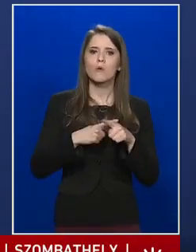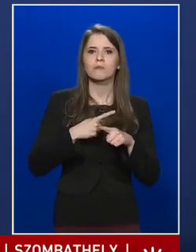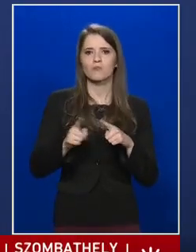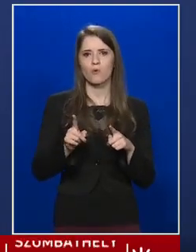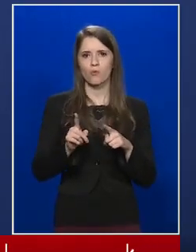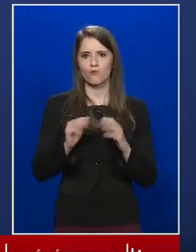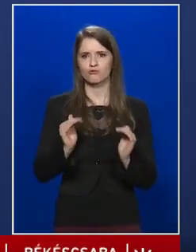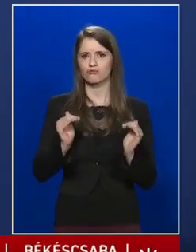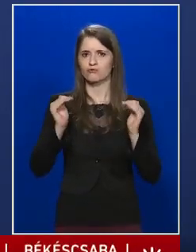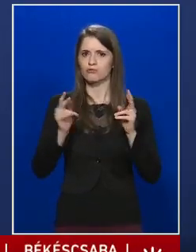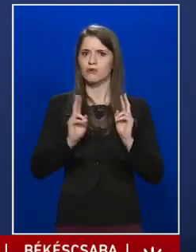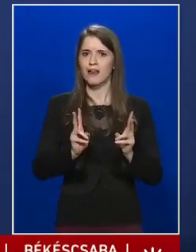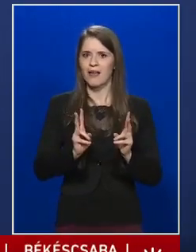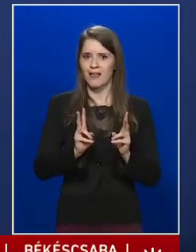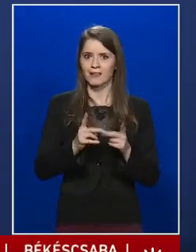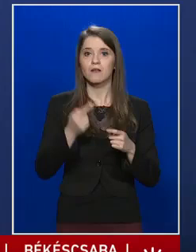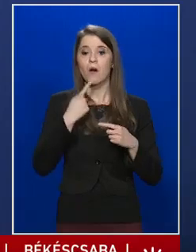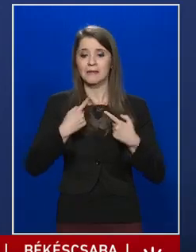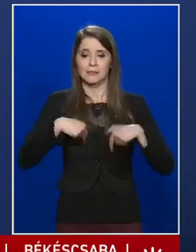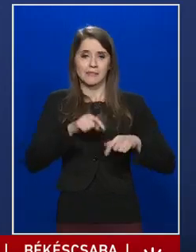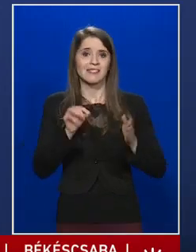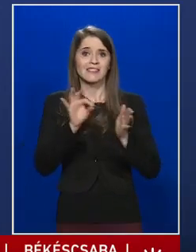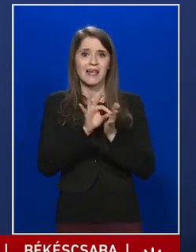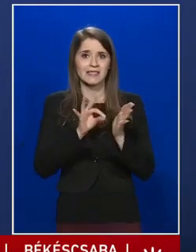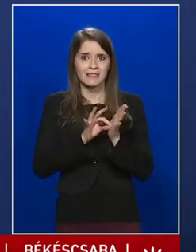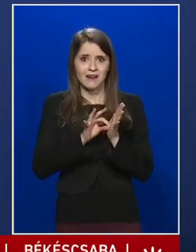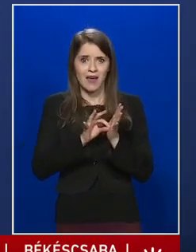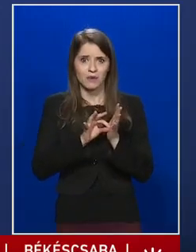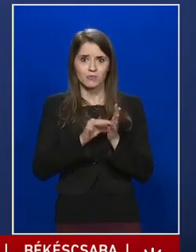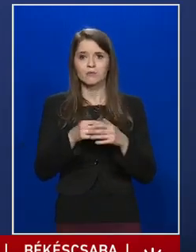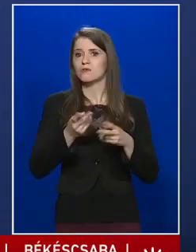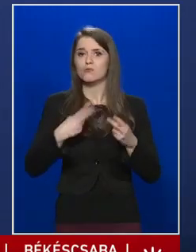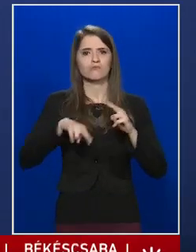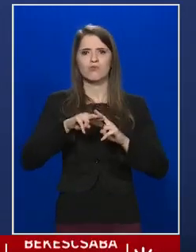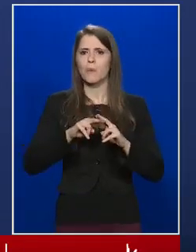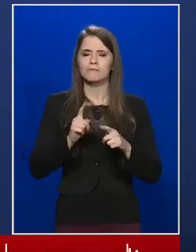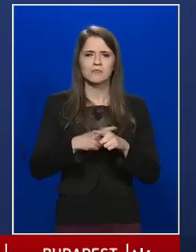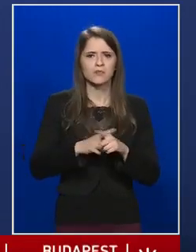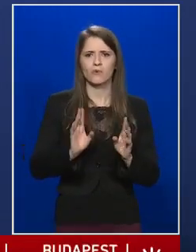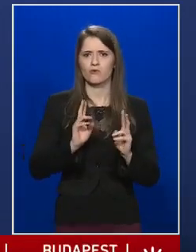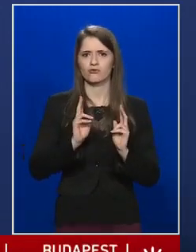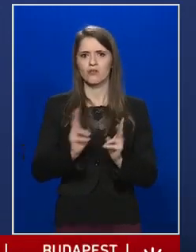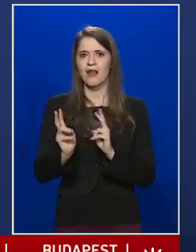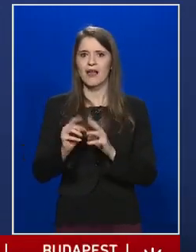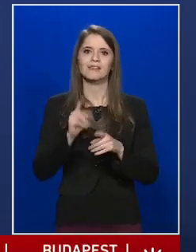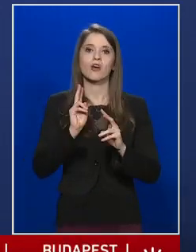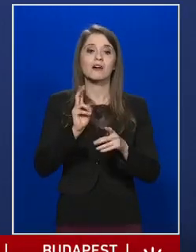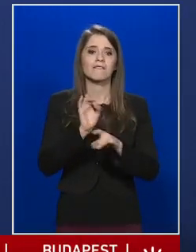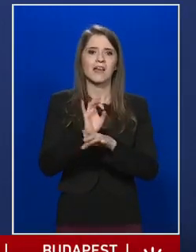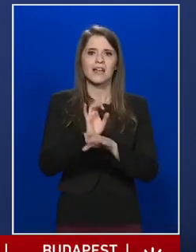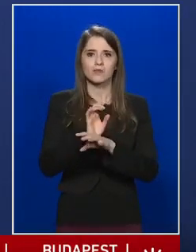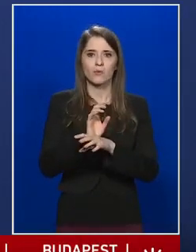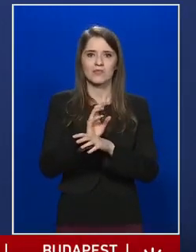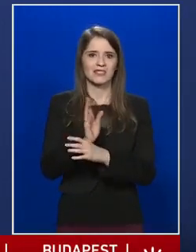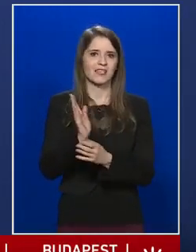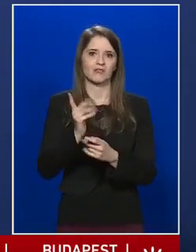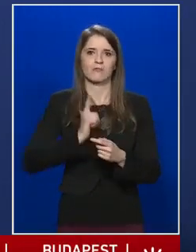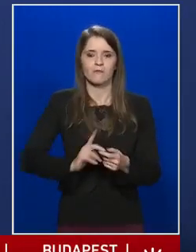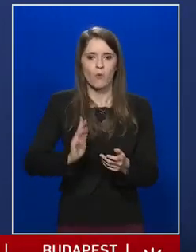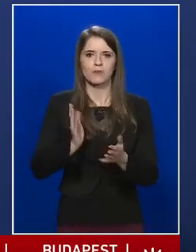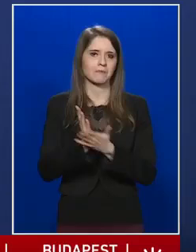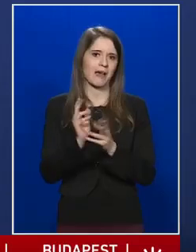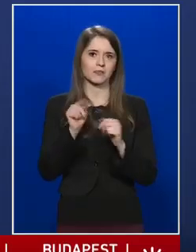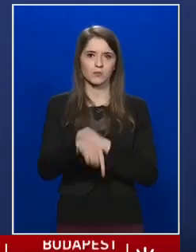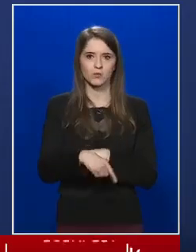azoknak, mint amit mi regisztrálunk a fertőzésen átesetteknek a száma. Ez tényadat.